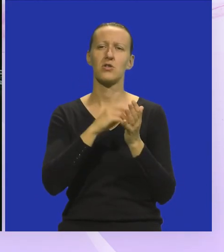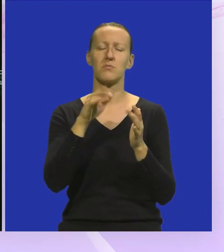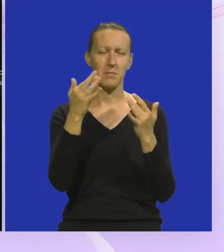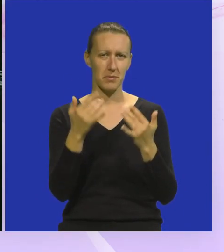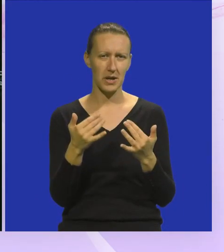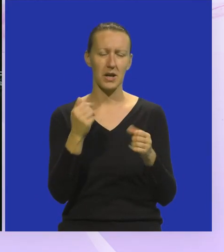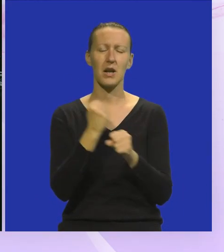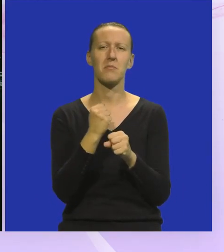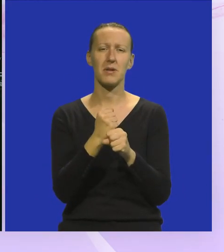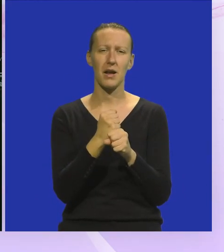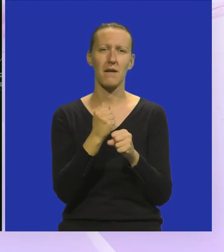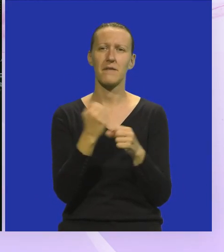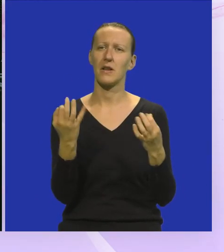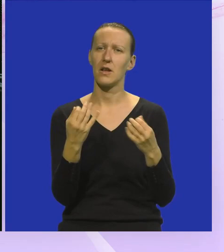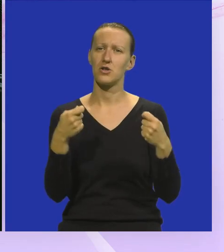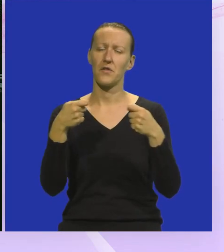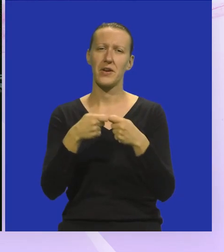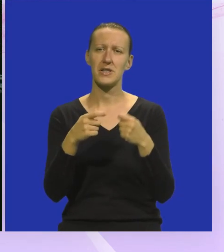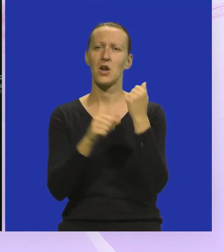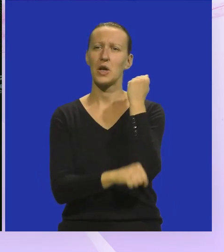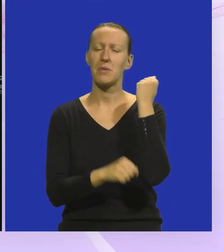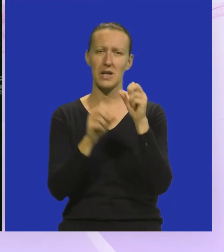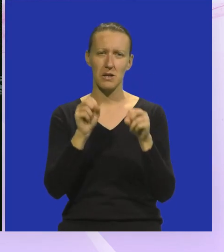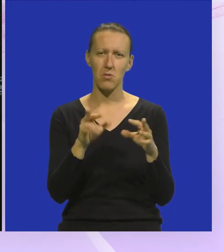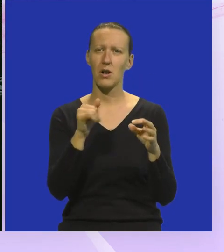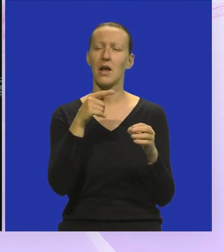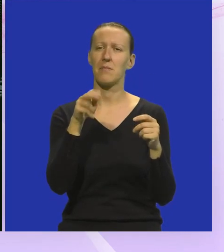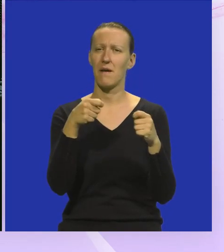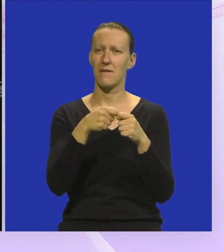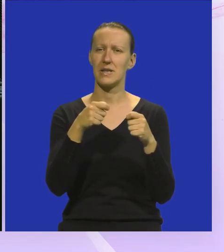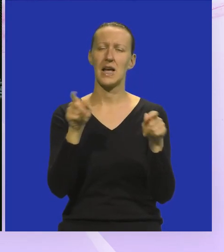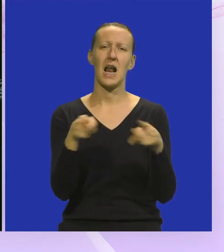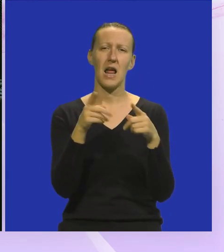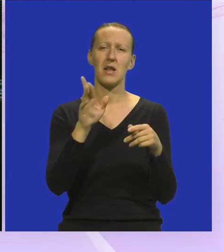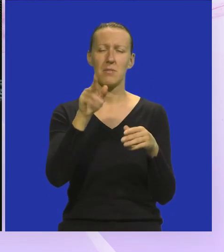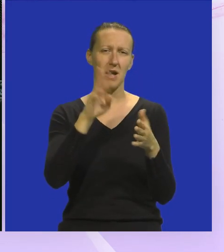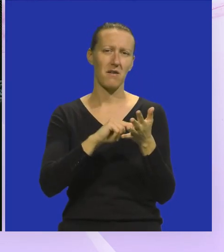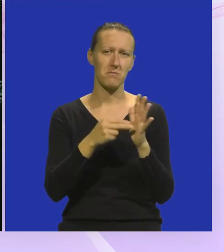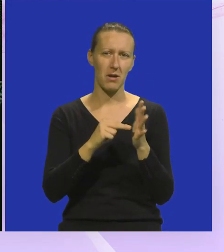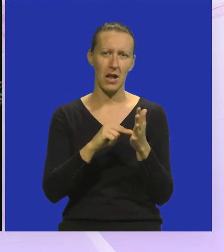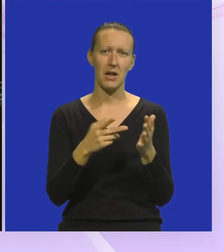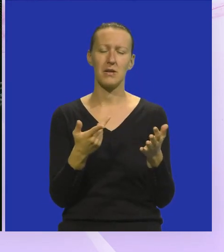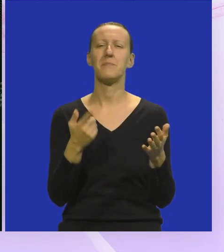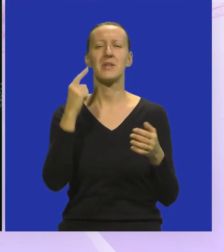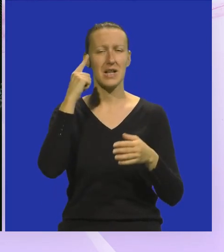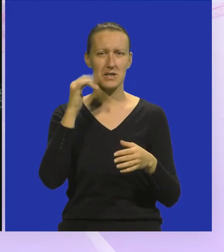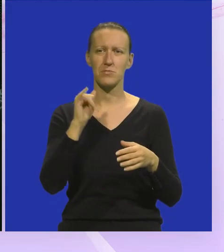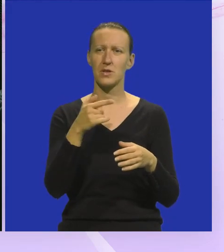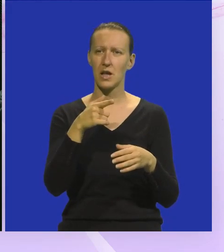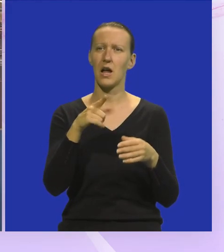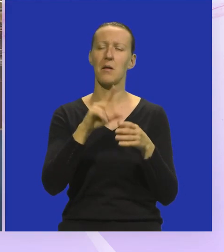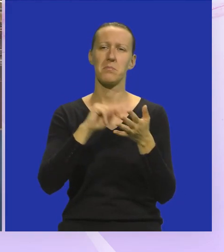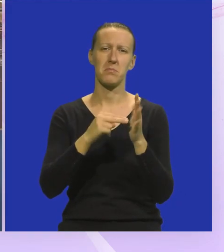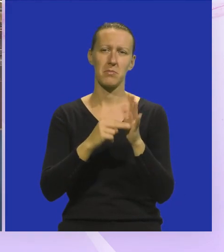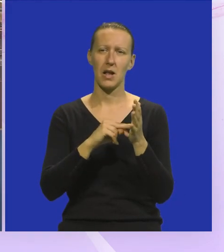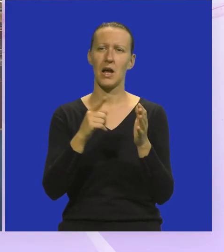šuvijek imate priliku napraviti nešto vezano uz gimnaziju kula Da. A da se tiče glazbe, da li imate takve planove? E pa, saznali smo da se